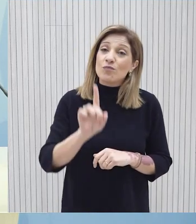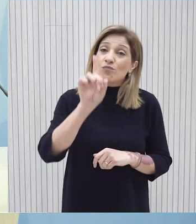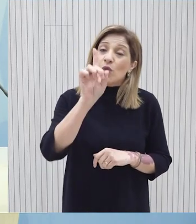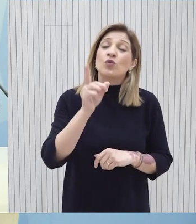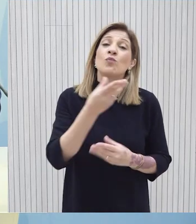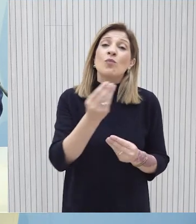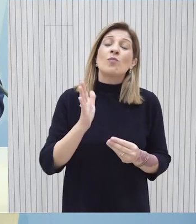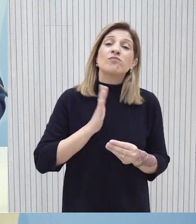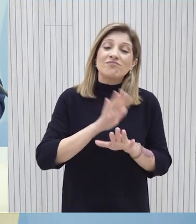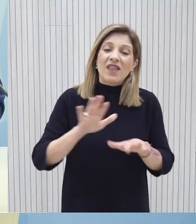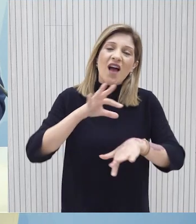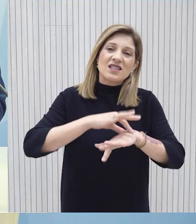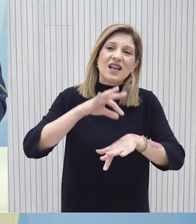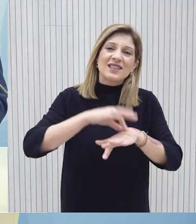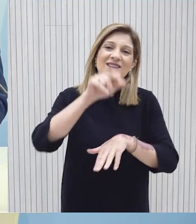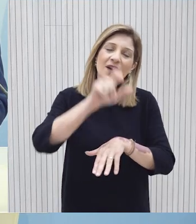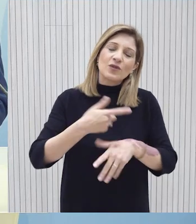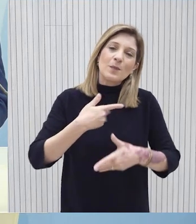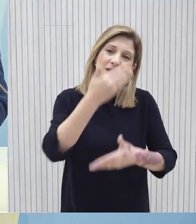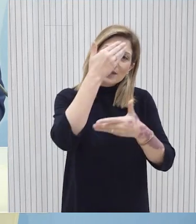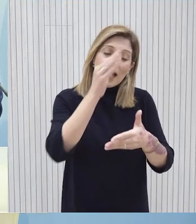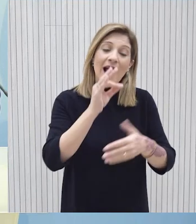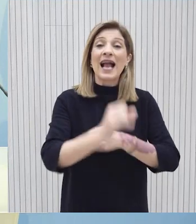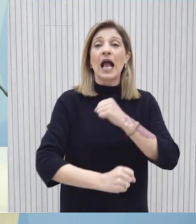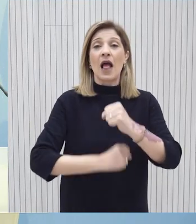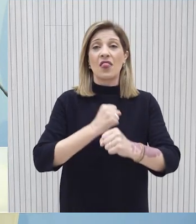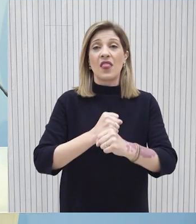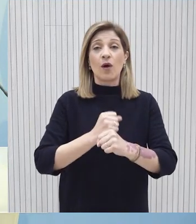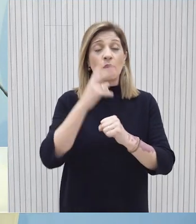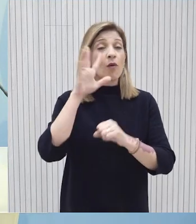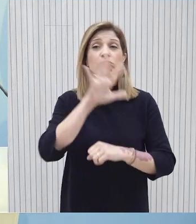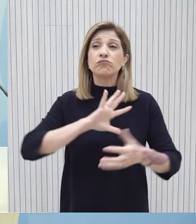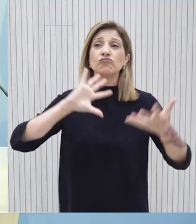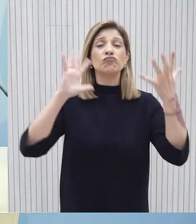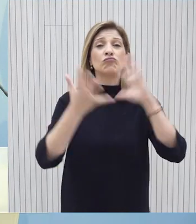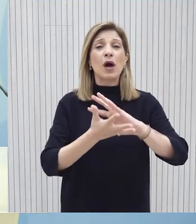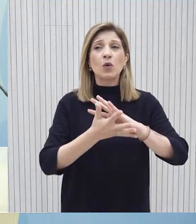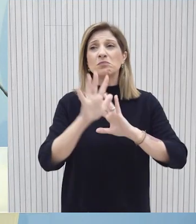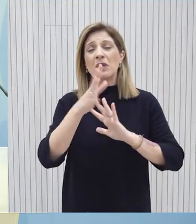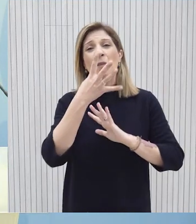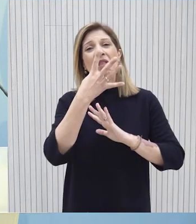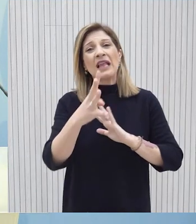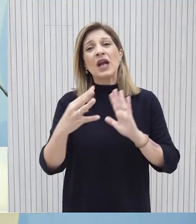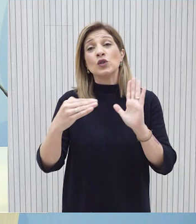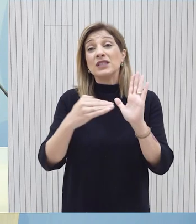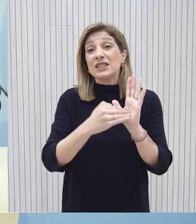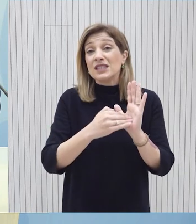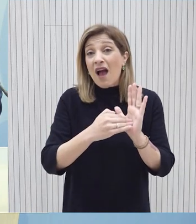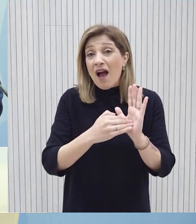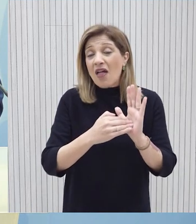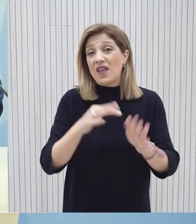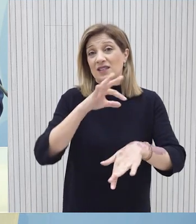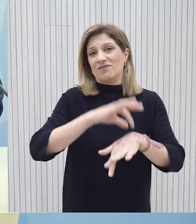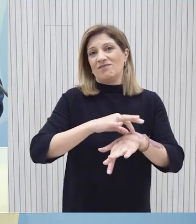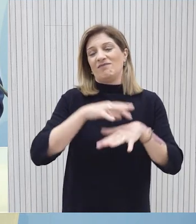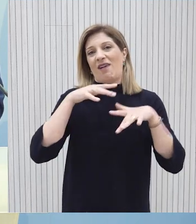θνησιμότητας στα παιδιά λόγω ασθένειας. Κάθε χρόνο διαγυγνώσκονται παγκοσμίως τουλάχιστον 400.000 νέα περιστατικά